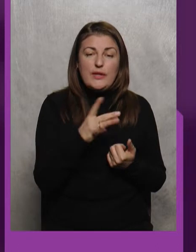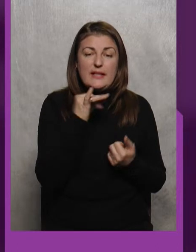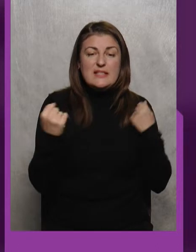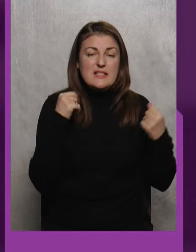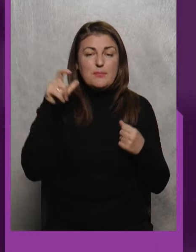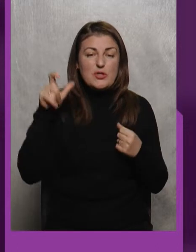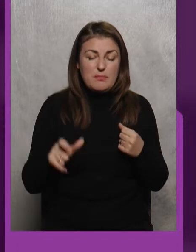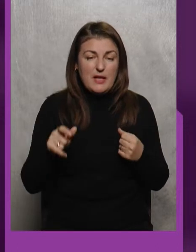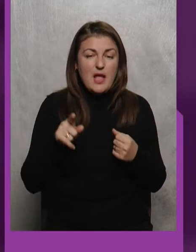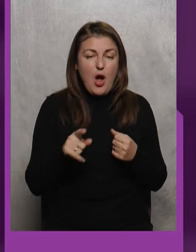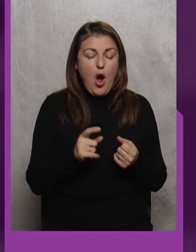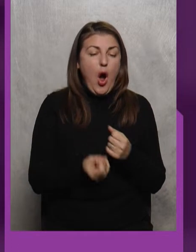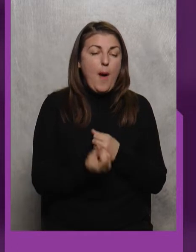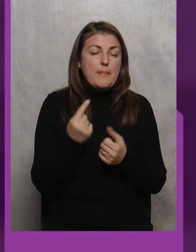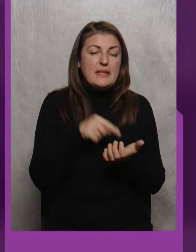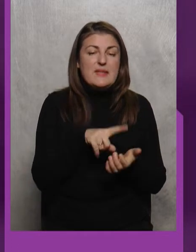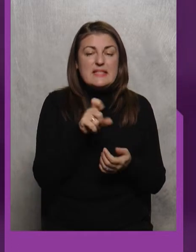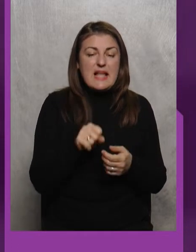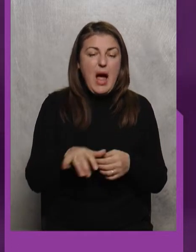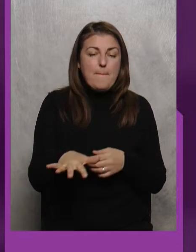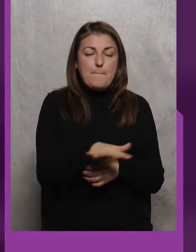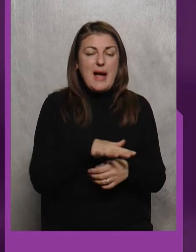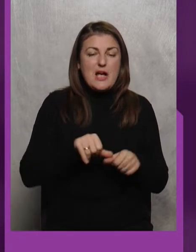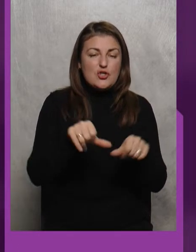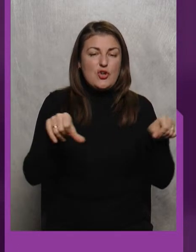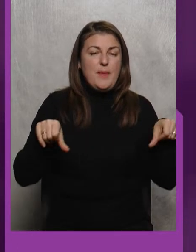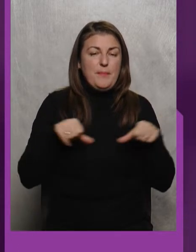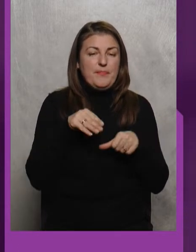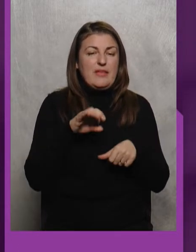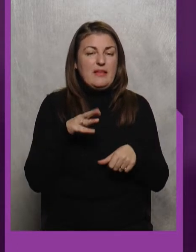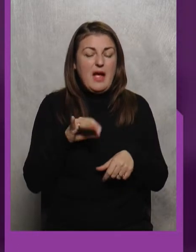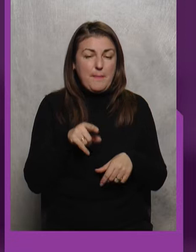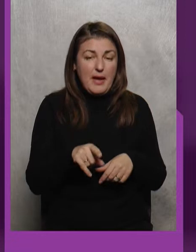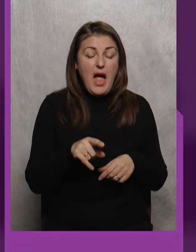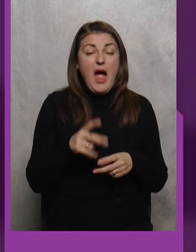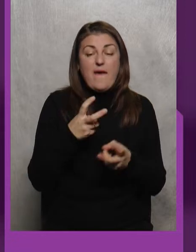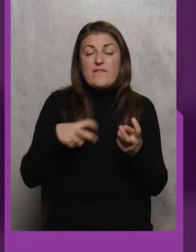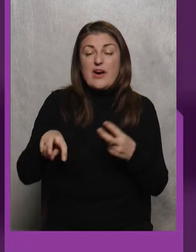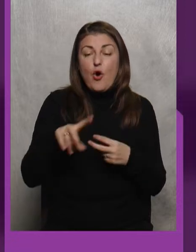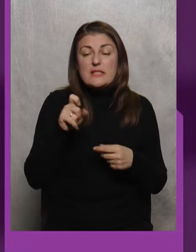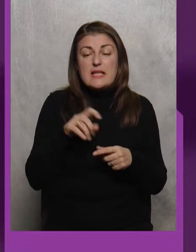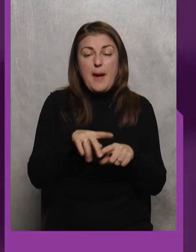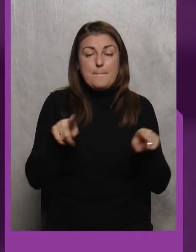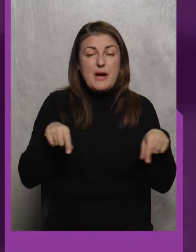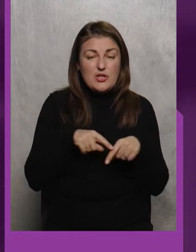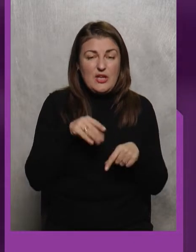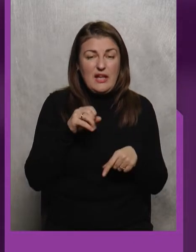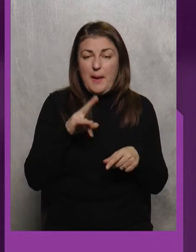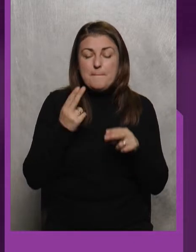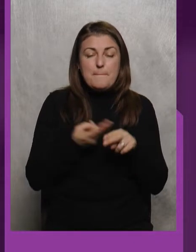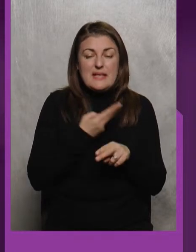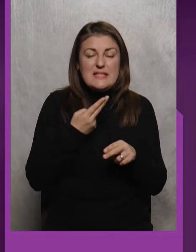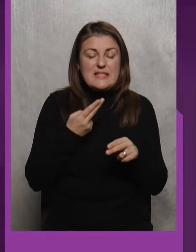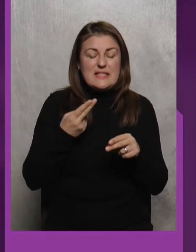Спортсменів Опинився За межами Татам Вихід за межі Татамі Без технічних дій